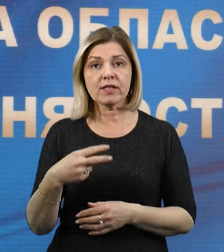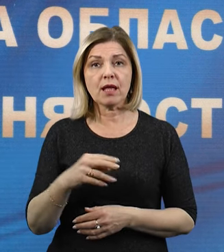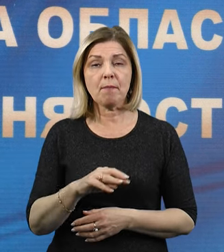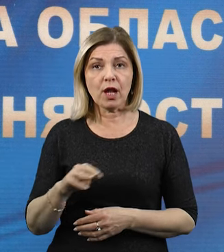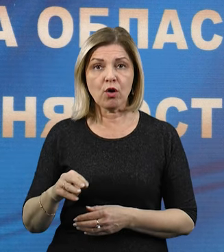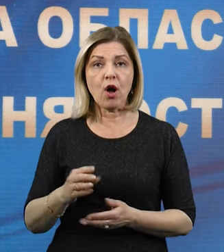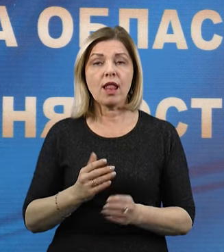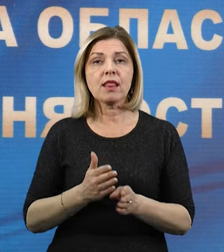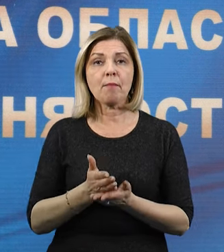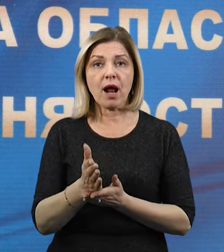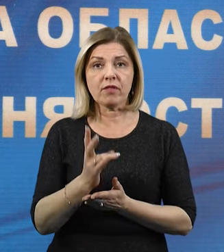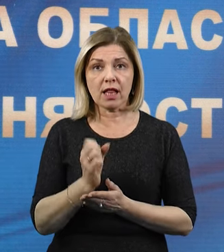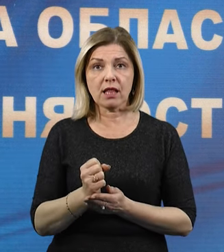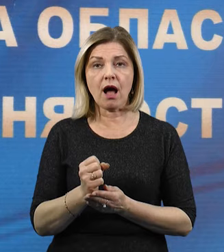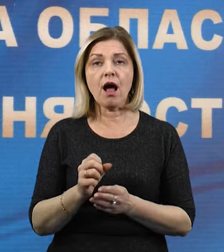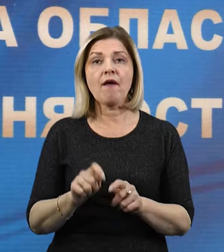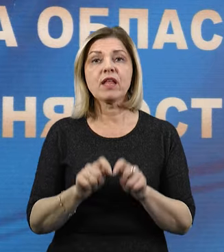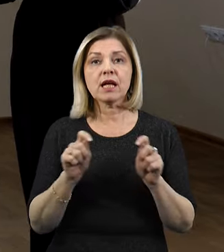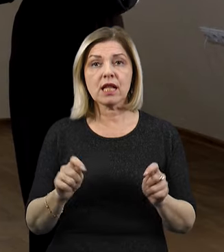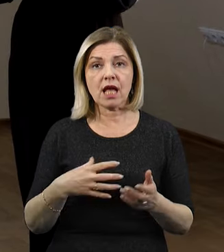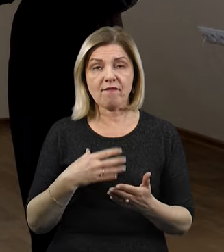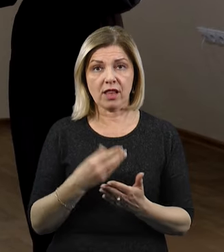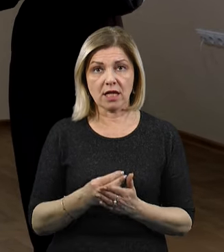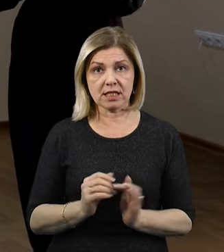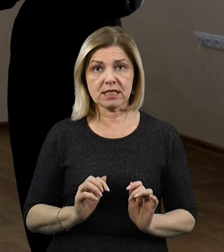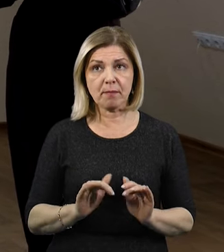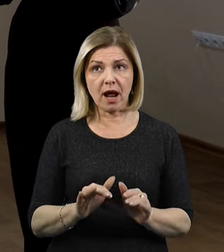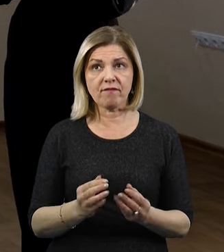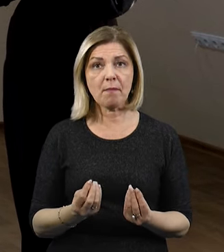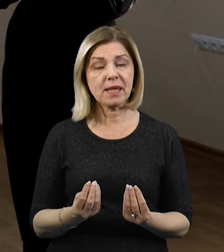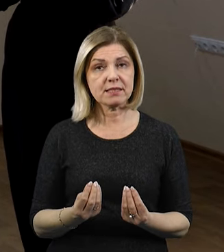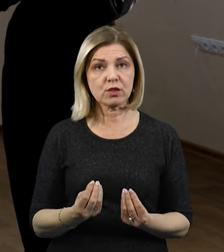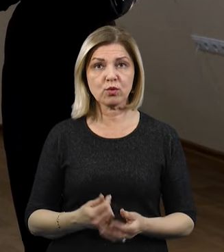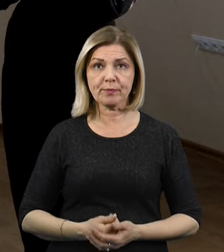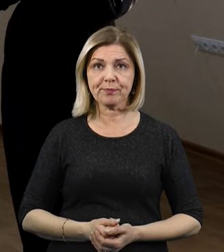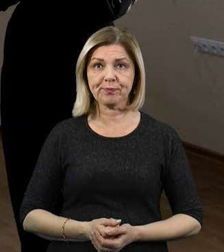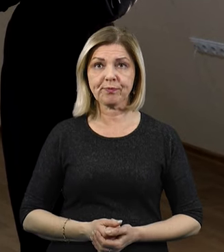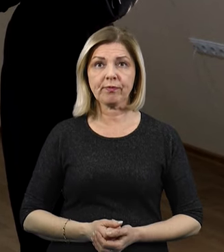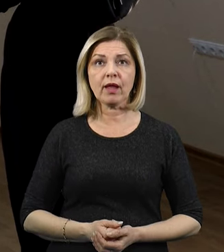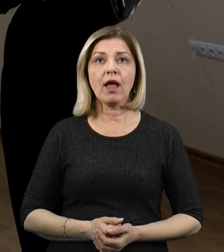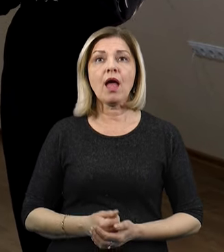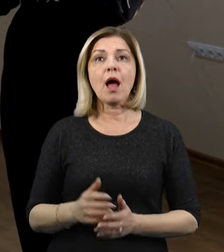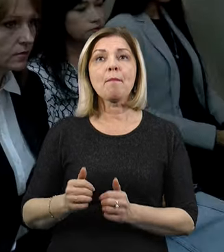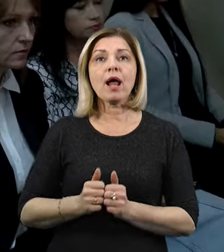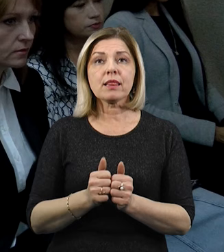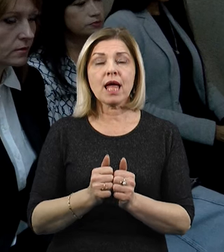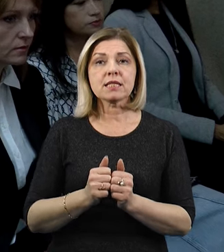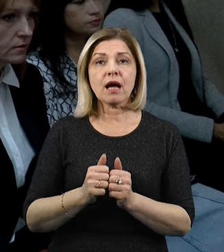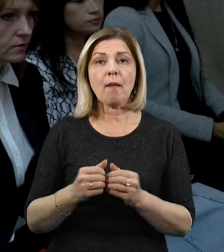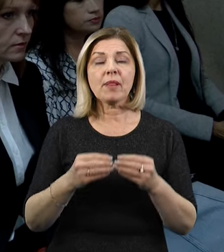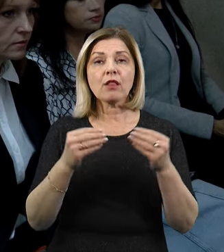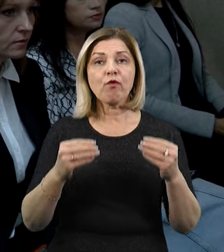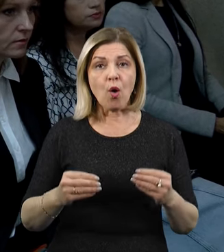відкриття власного бізнесу чи на розширення власної справи. А на сьогодні в нас дуже надійний партнер в такій нашій програмі,